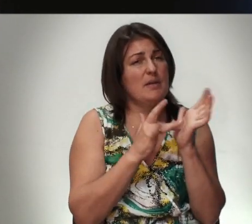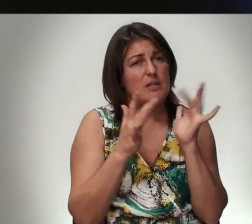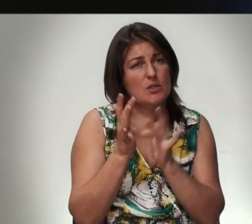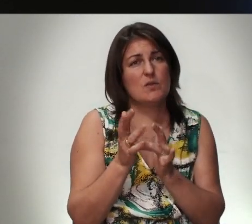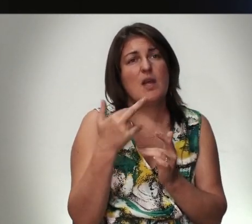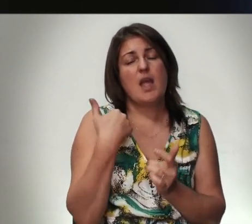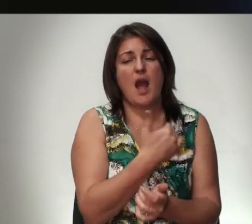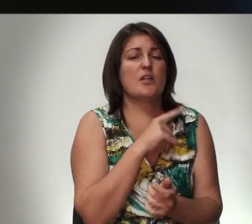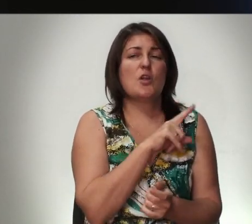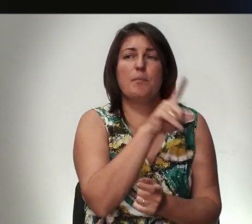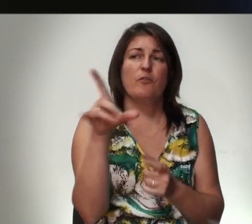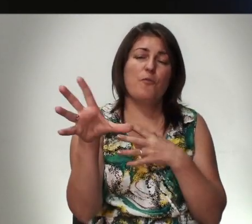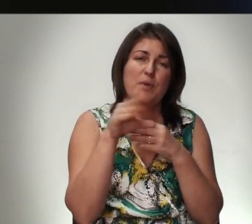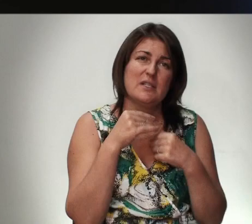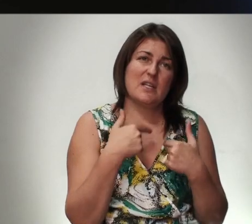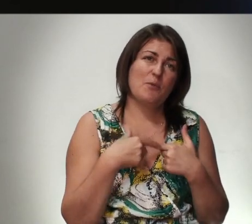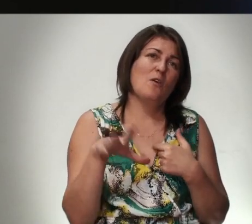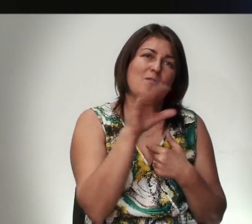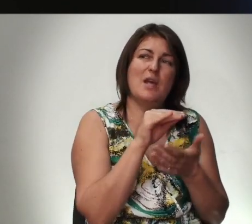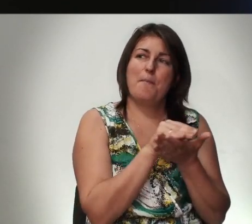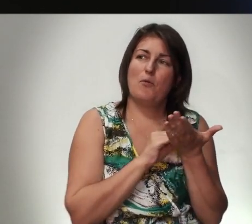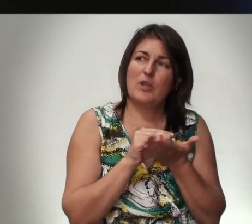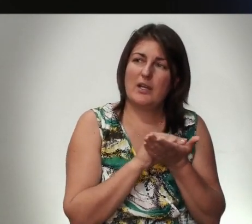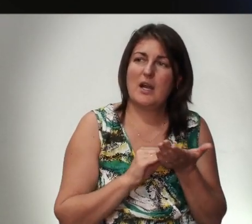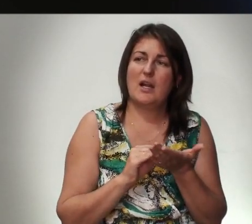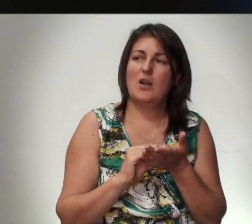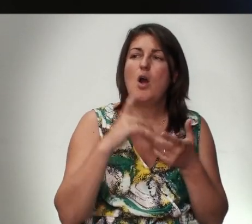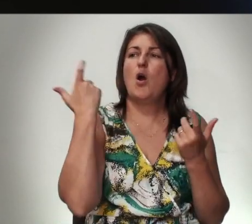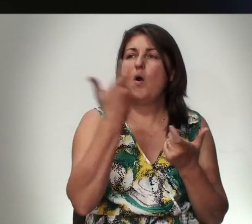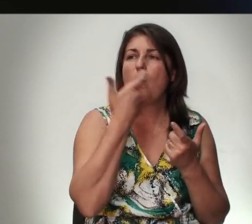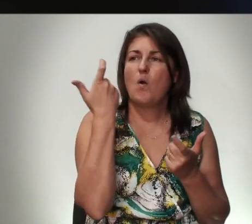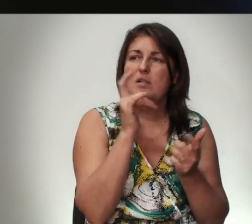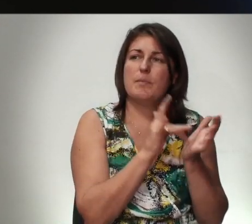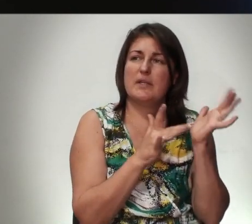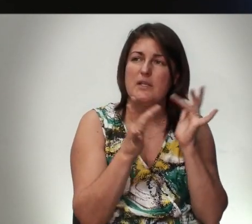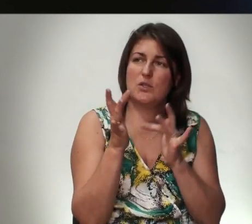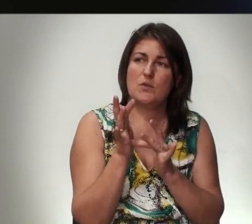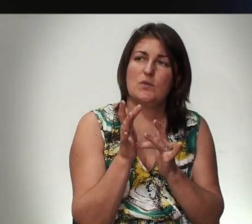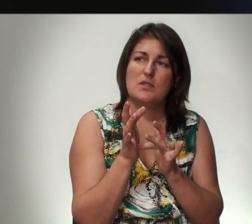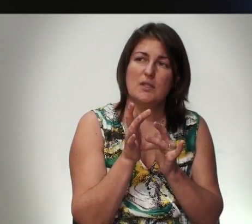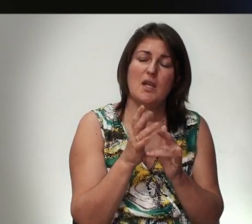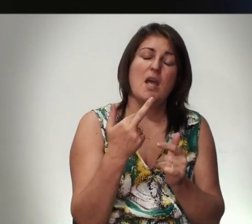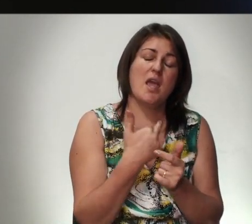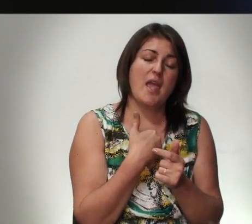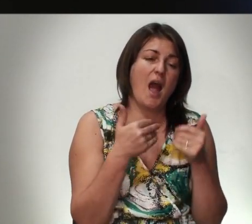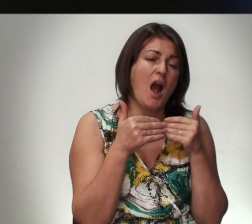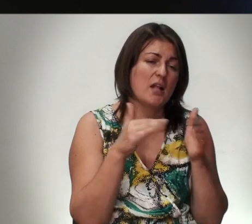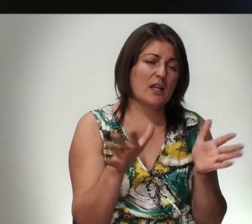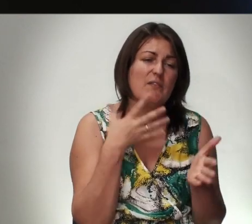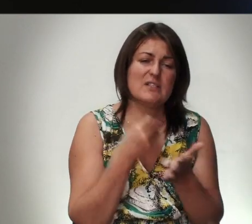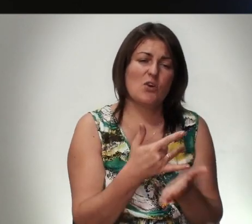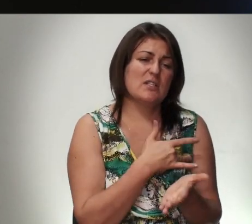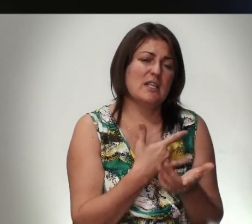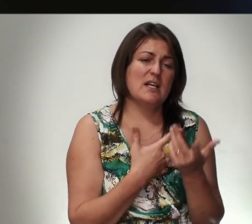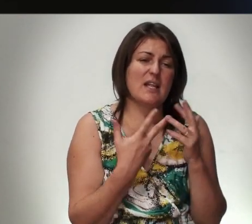Я Хотел Чтобы Вы Вместе Со Мною Все Месте Повторали Господа Иисусе Я Открываю Сво Сердце